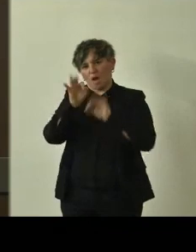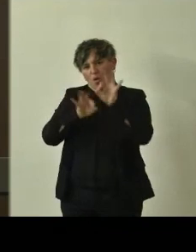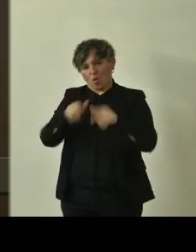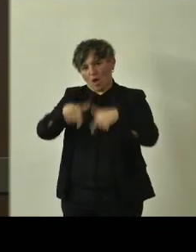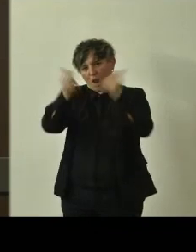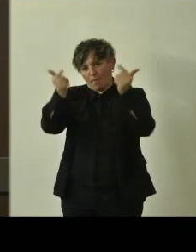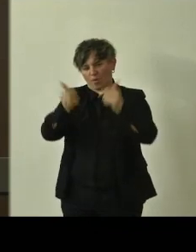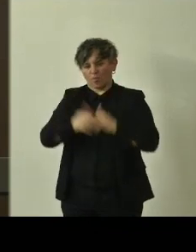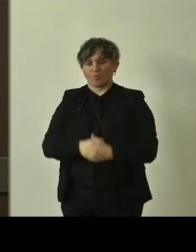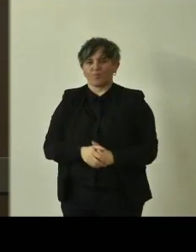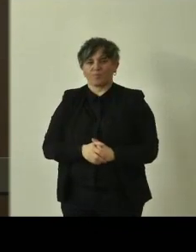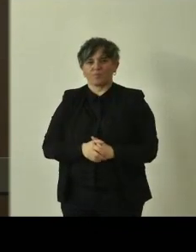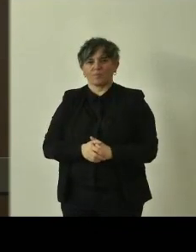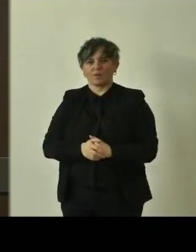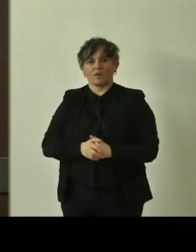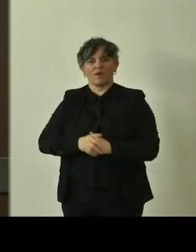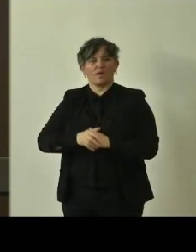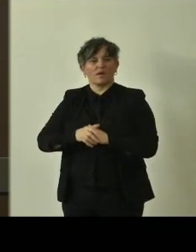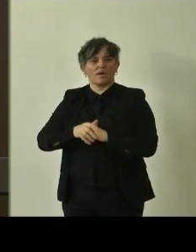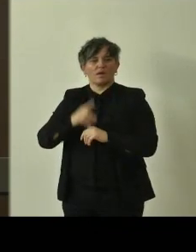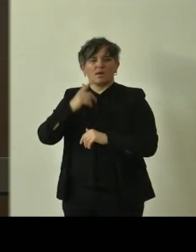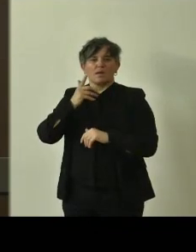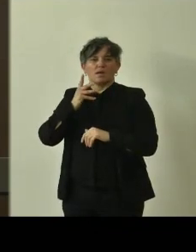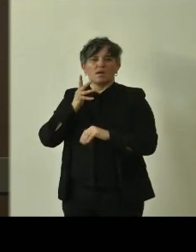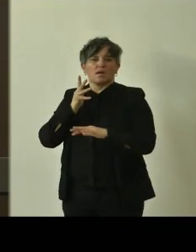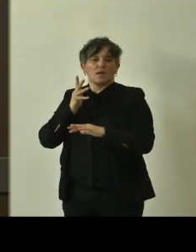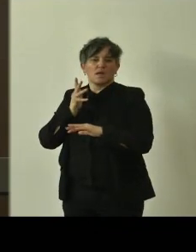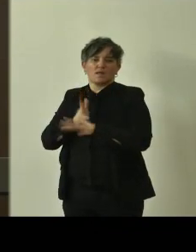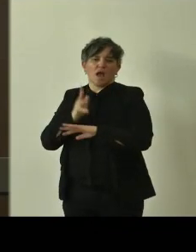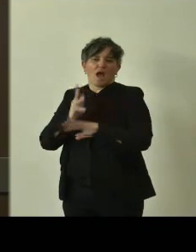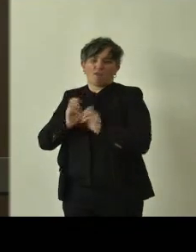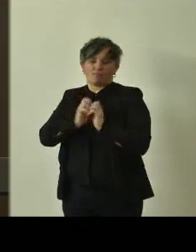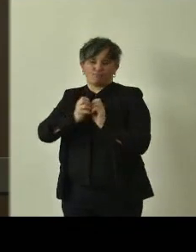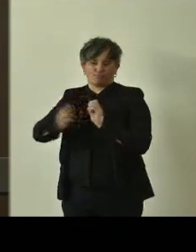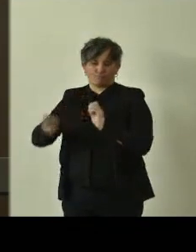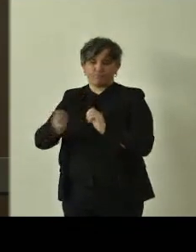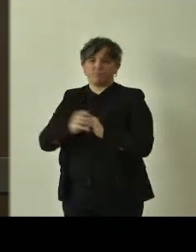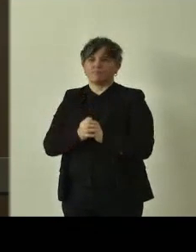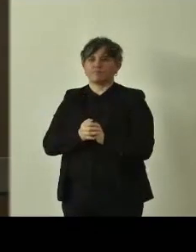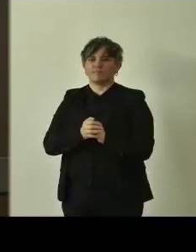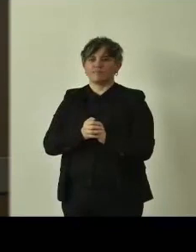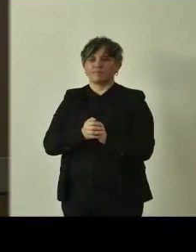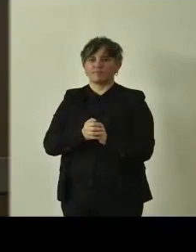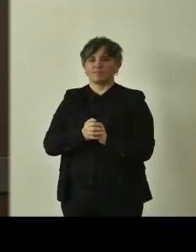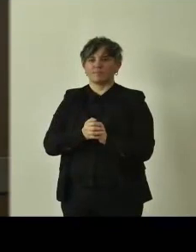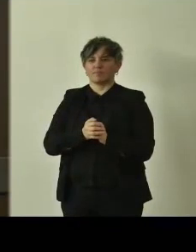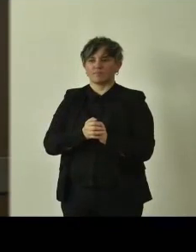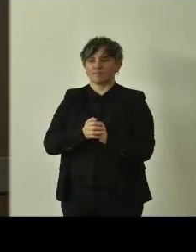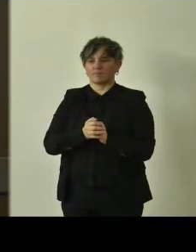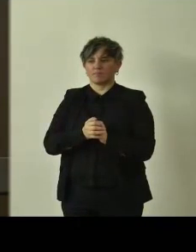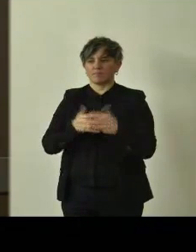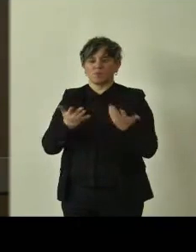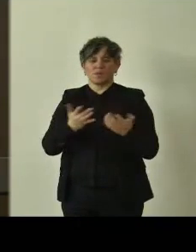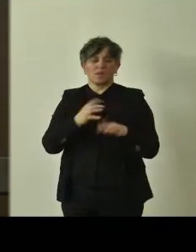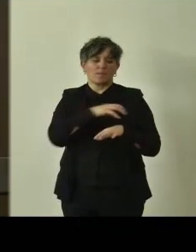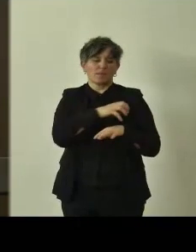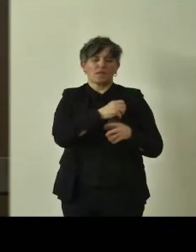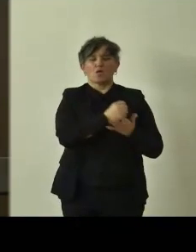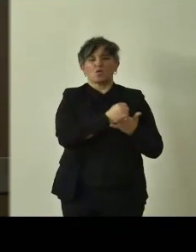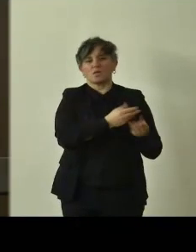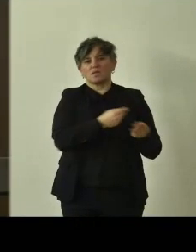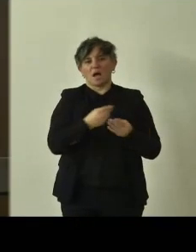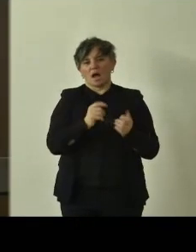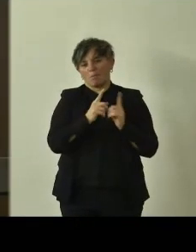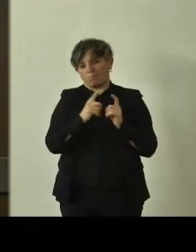Gli interventi possono essere più o meno incisivi, quindi il processo autorizzatorio cambia, spesso quando si